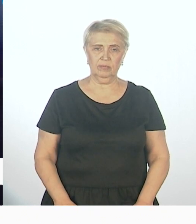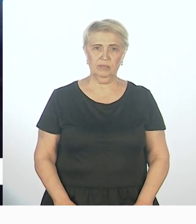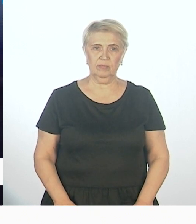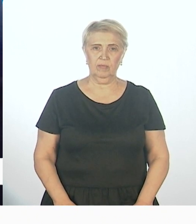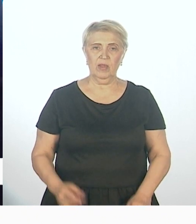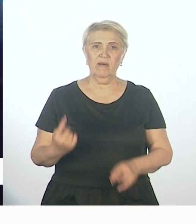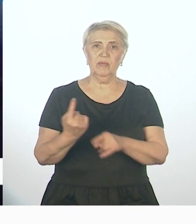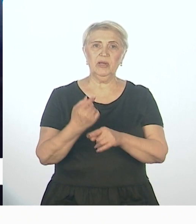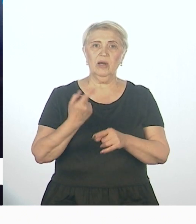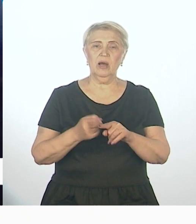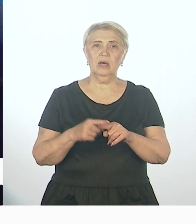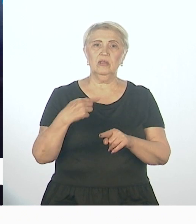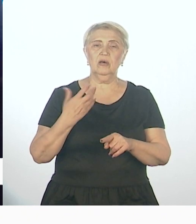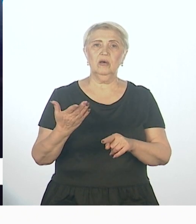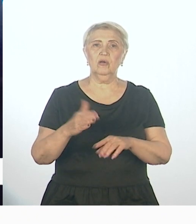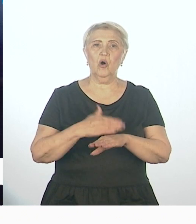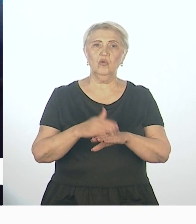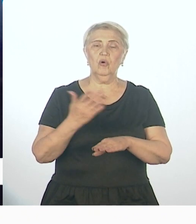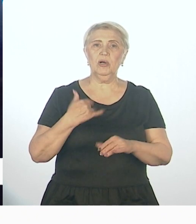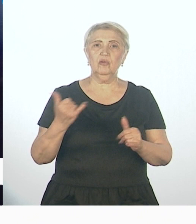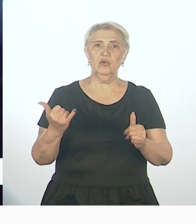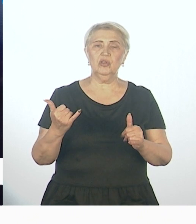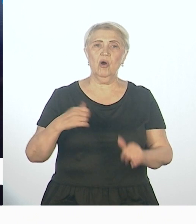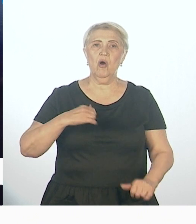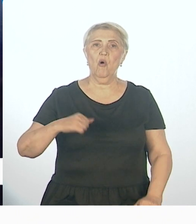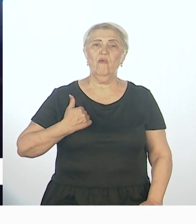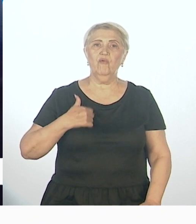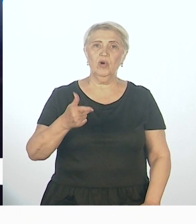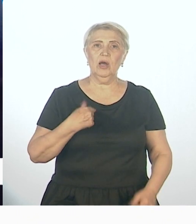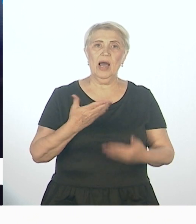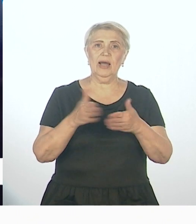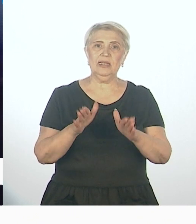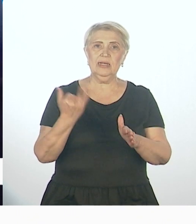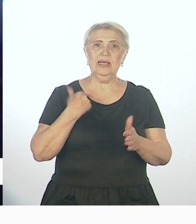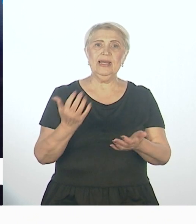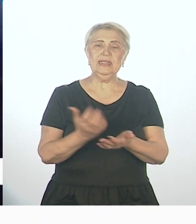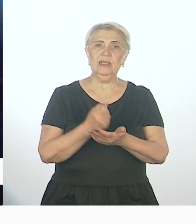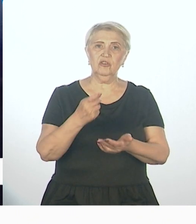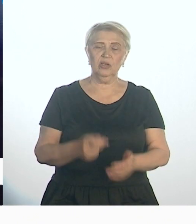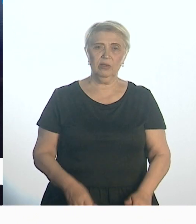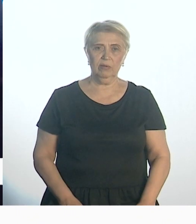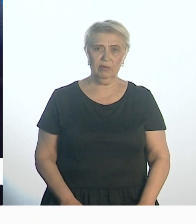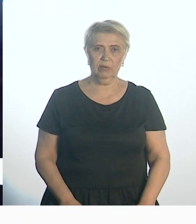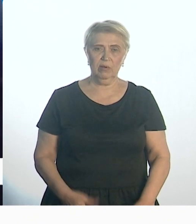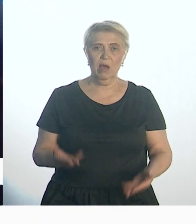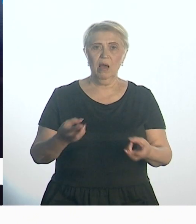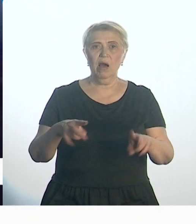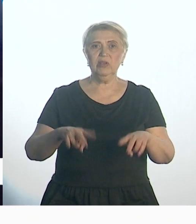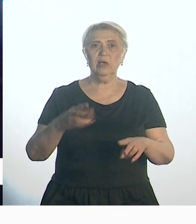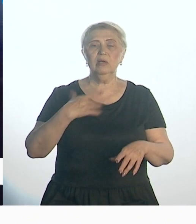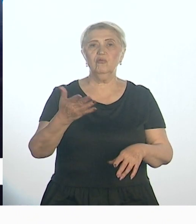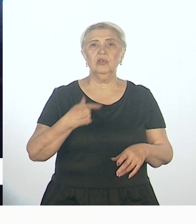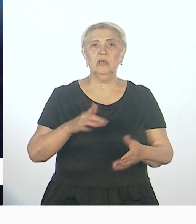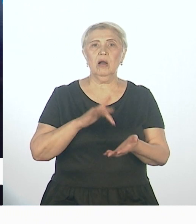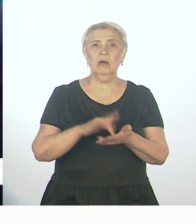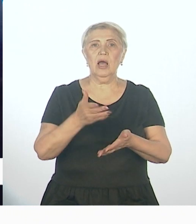Во-первых, это добрая воля города Хабаровска эти муниципальные центры открытия содержать. А в остальных городах? А в остальных городах нет таких